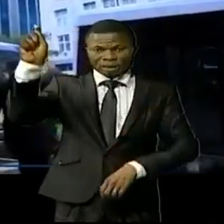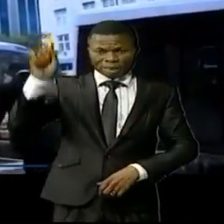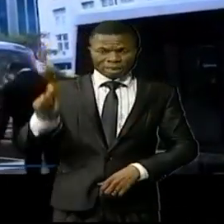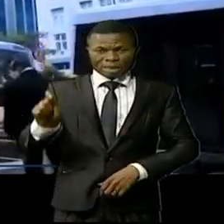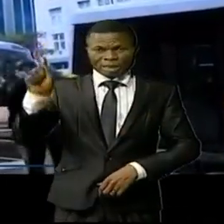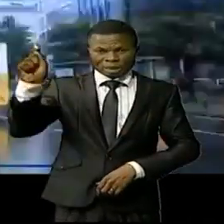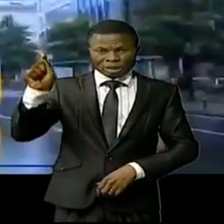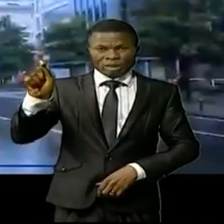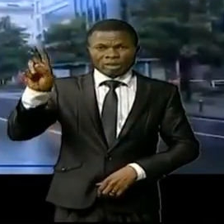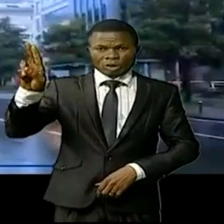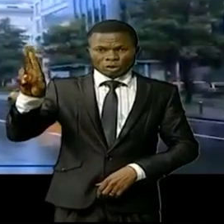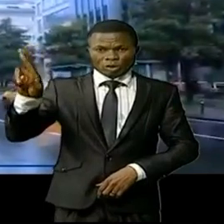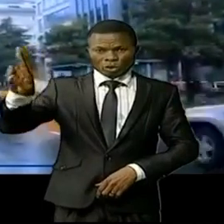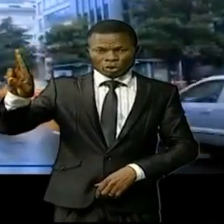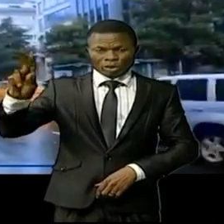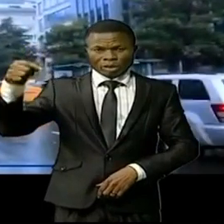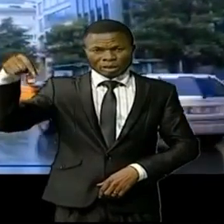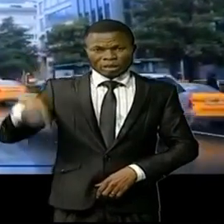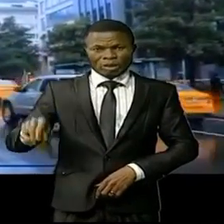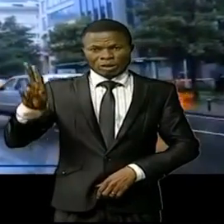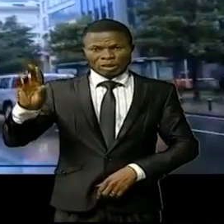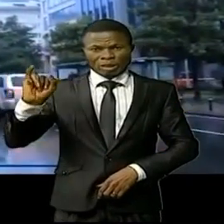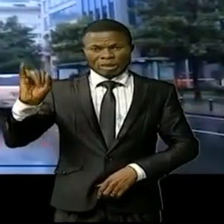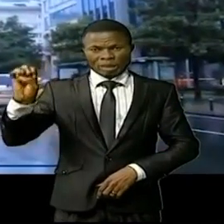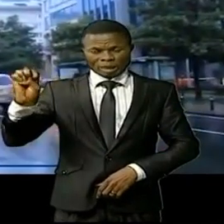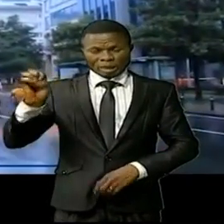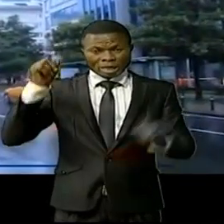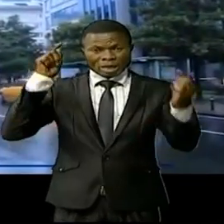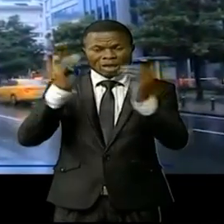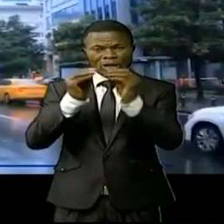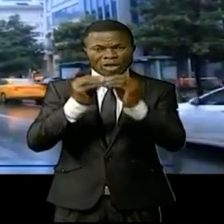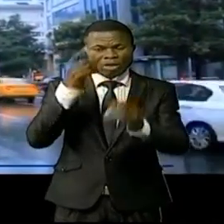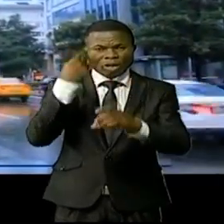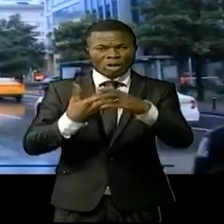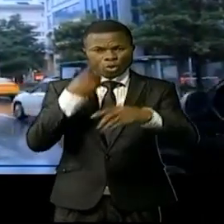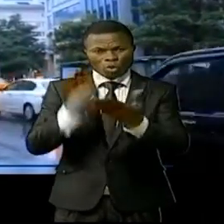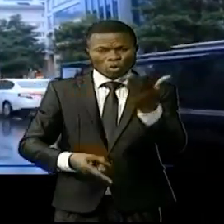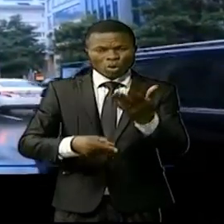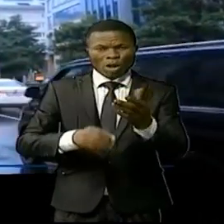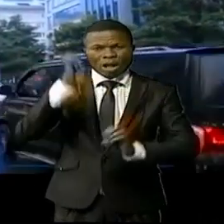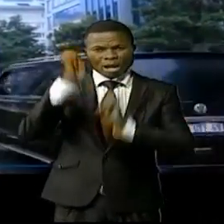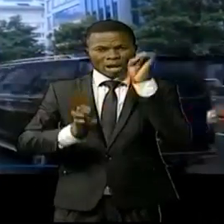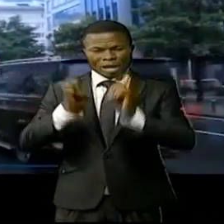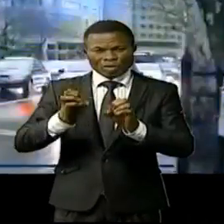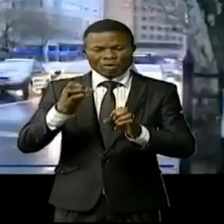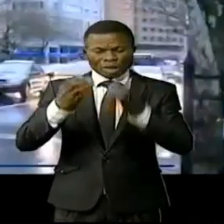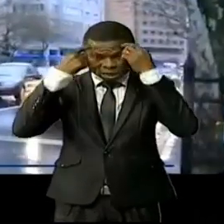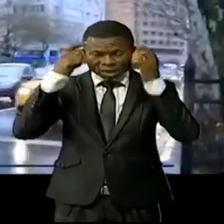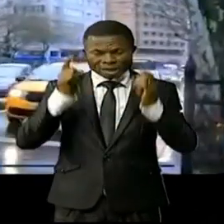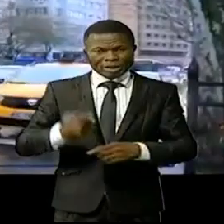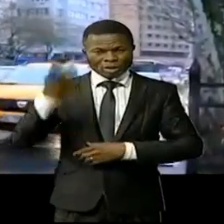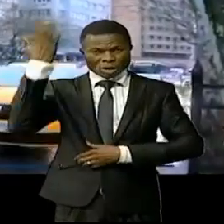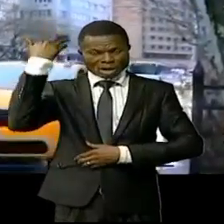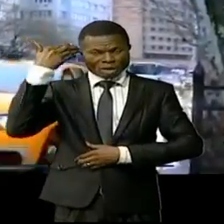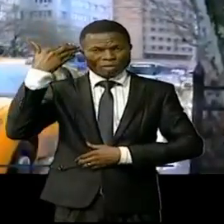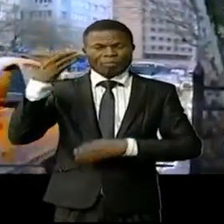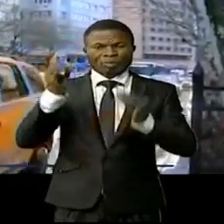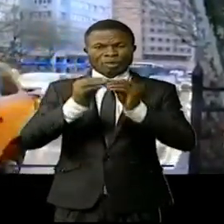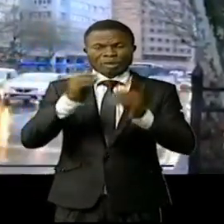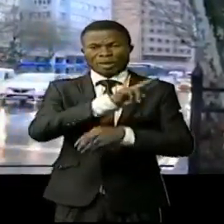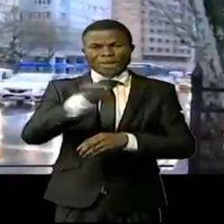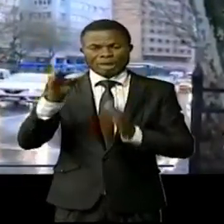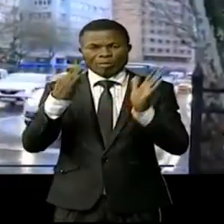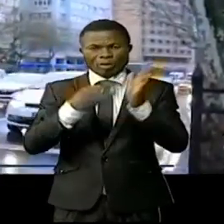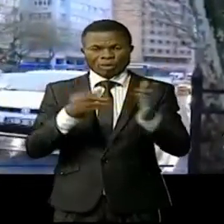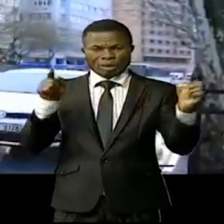Tayyip Erdogan. L'objectif de ce sommet,'est de faire l'évaluation des résolutions prises lors des précédents sommets de 2008